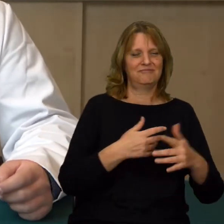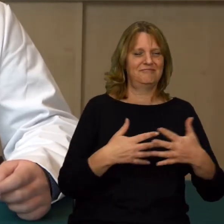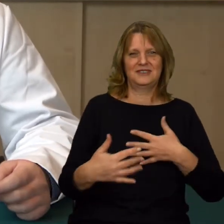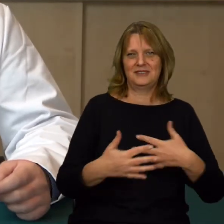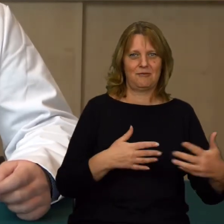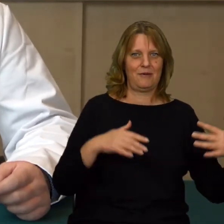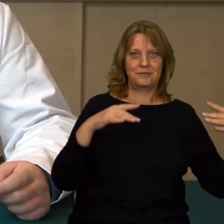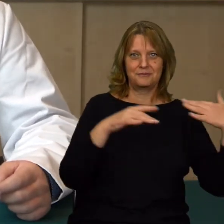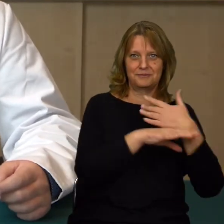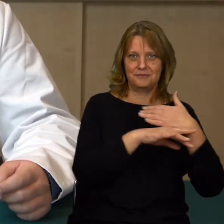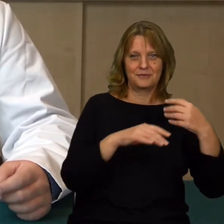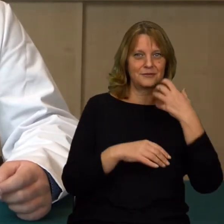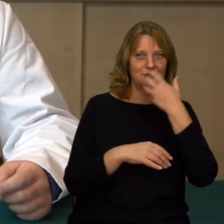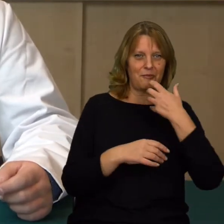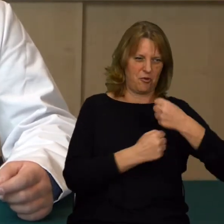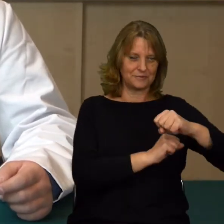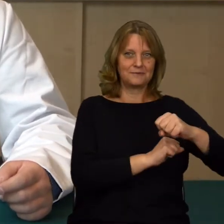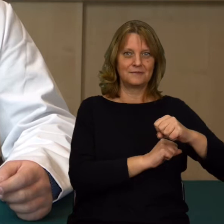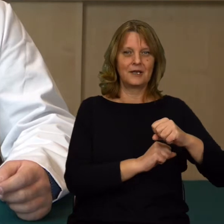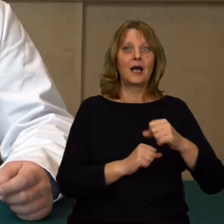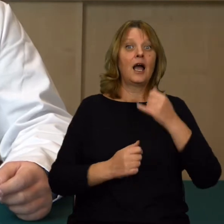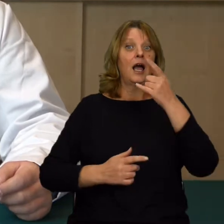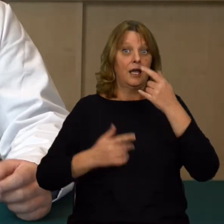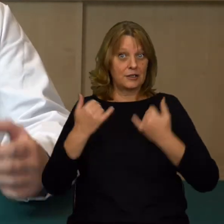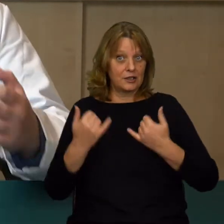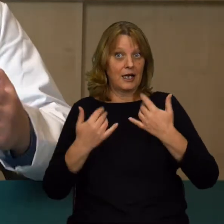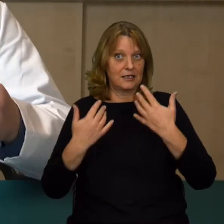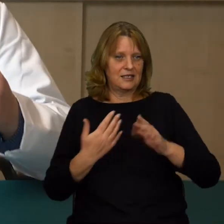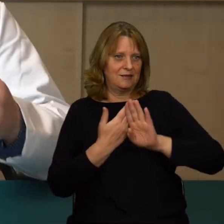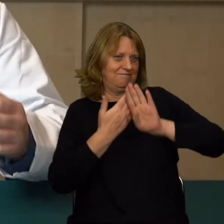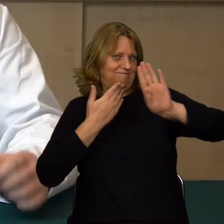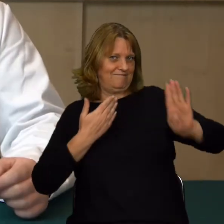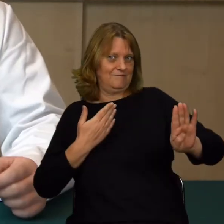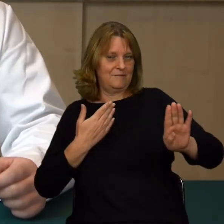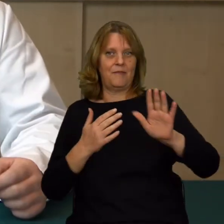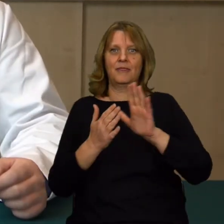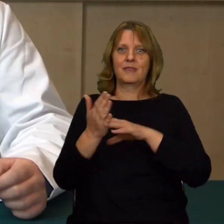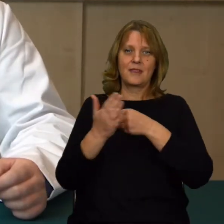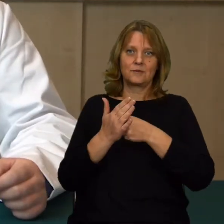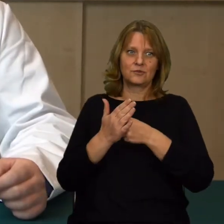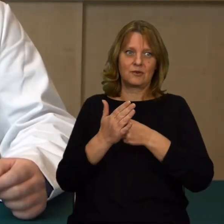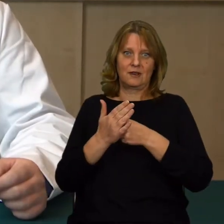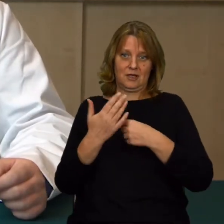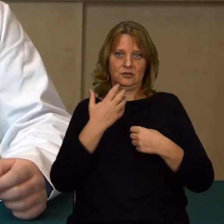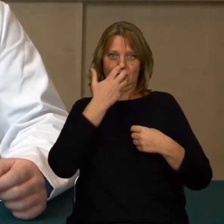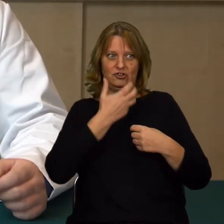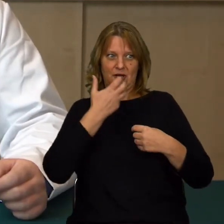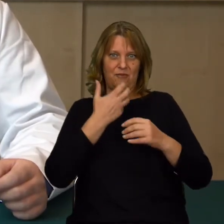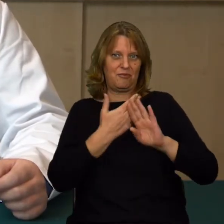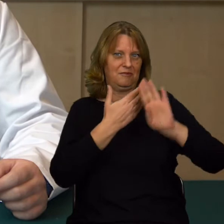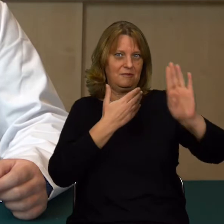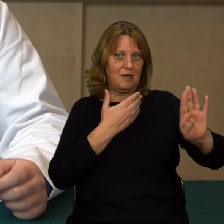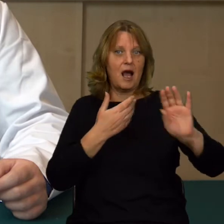jest drewno. Co za tym idzie? Jeżeli chcemy się odgrodzić na przykład od ciepła,